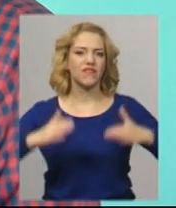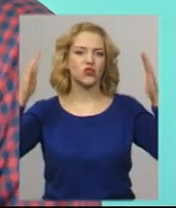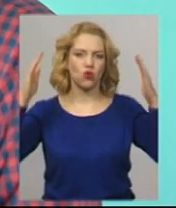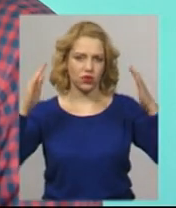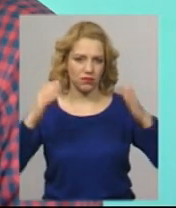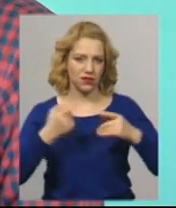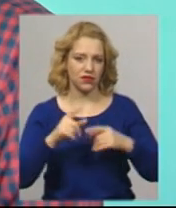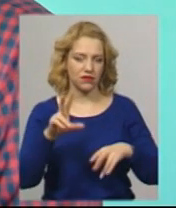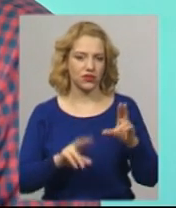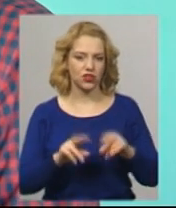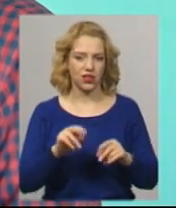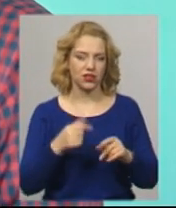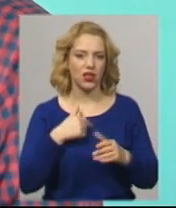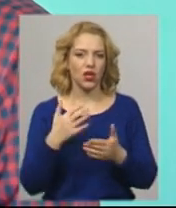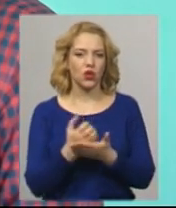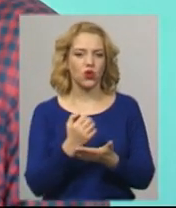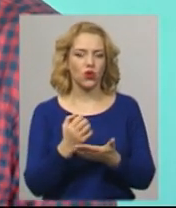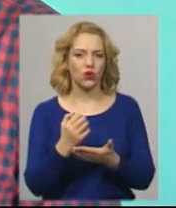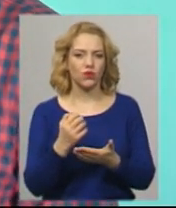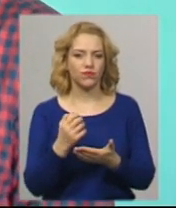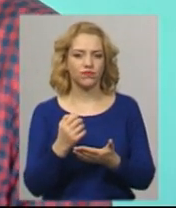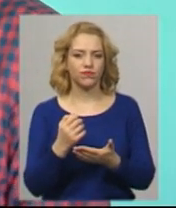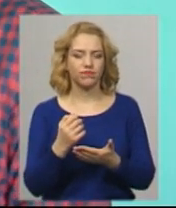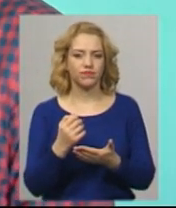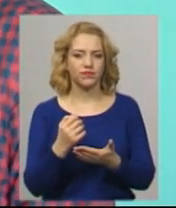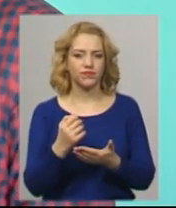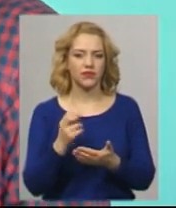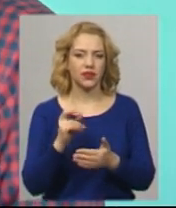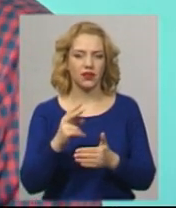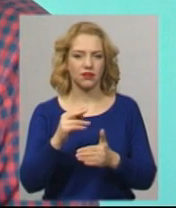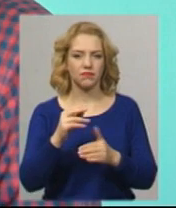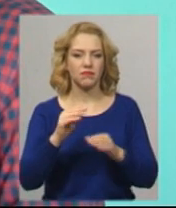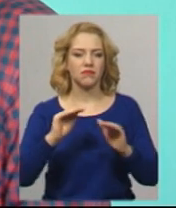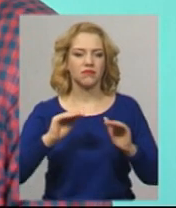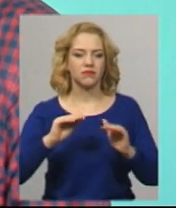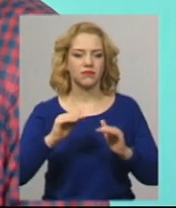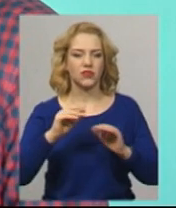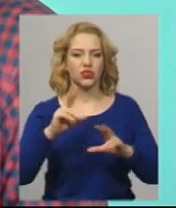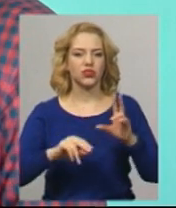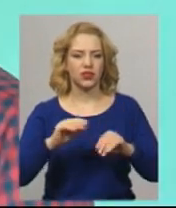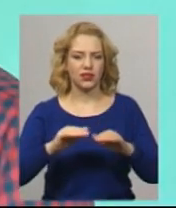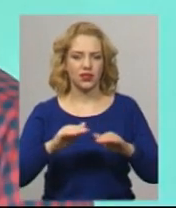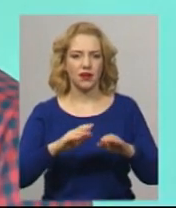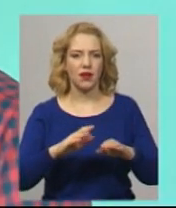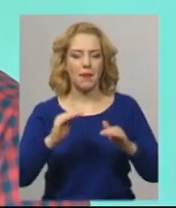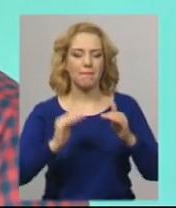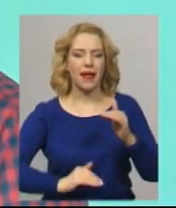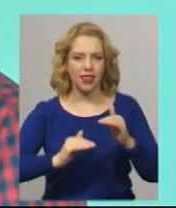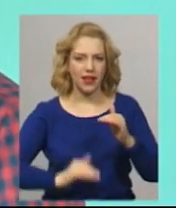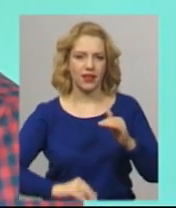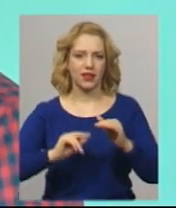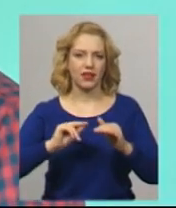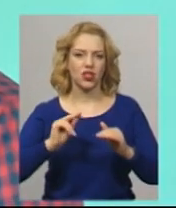так, що вони навіть доходять до нижчих тарифів по Україні. На даний